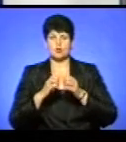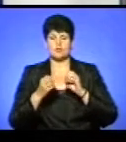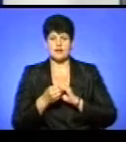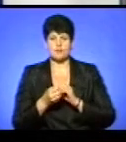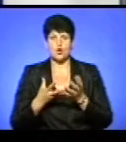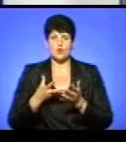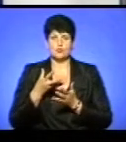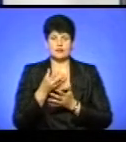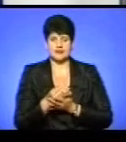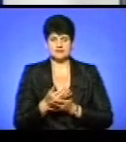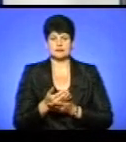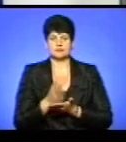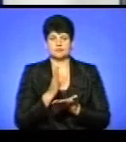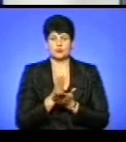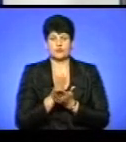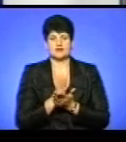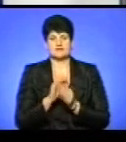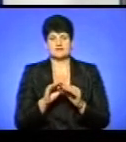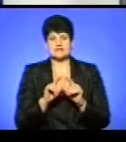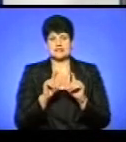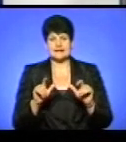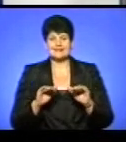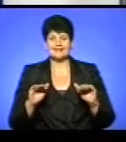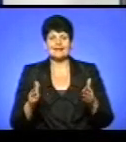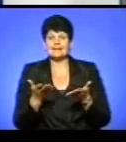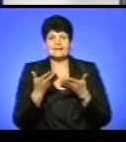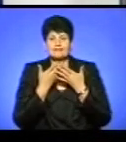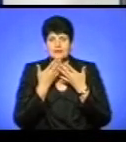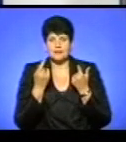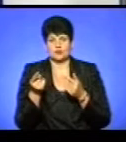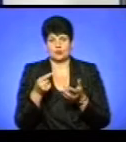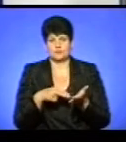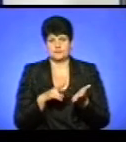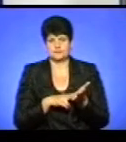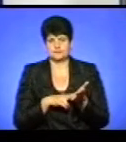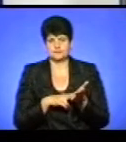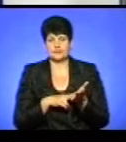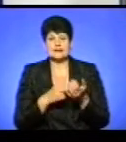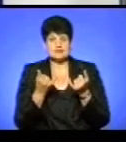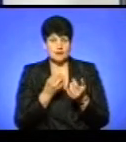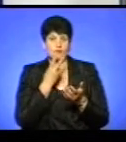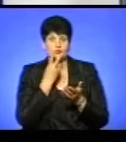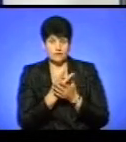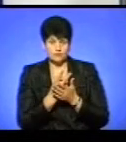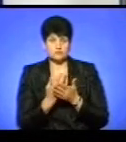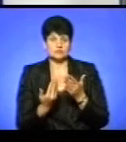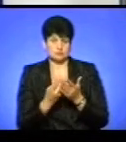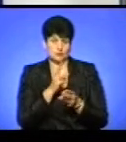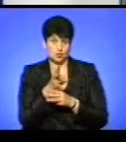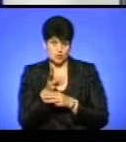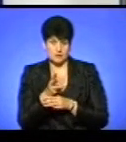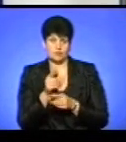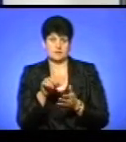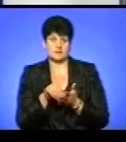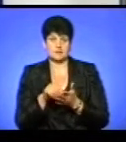перебування в дитсадках дітей, батьки яких не мають тернопільської реєстрації. Ми зараз подивимося сюжет, а потім я представлю